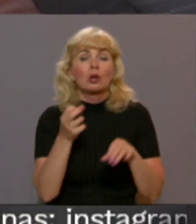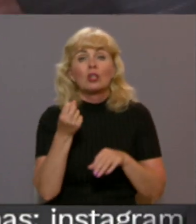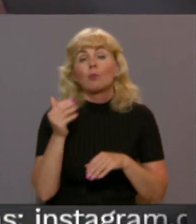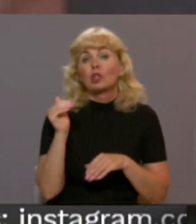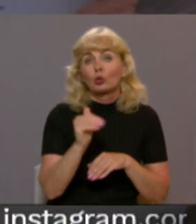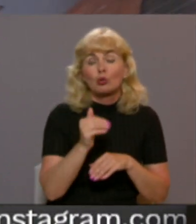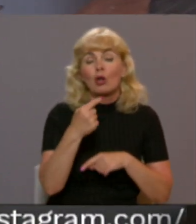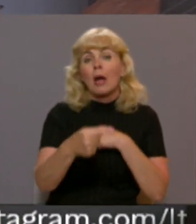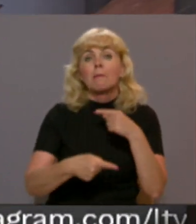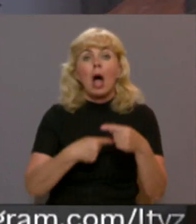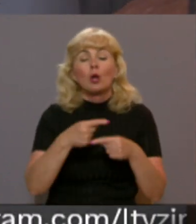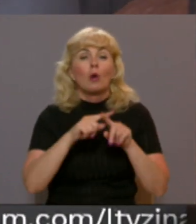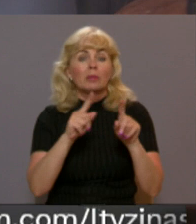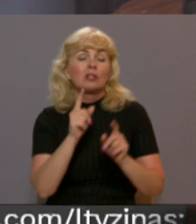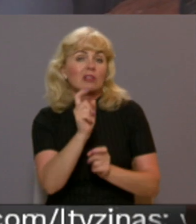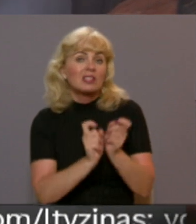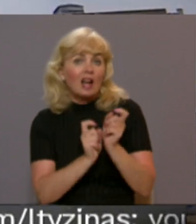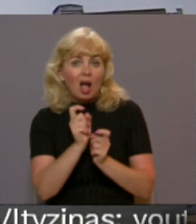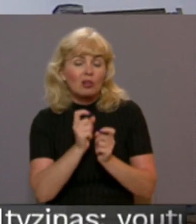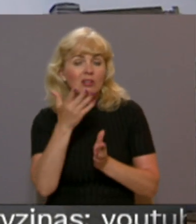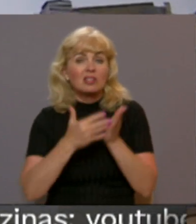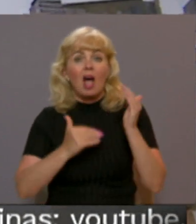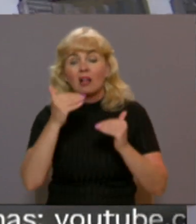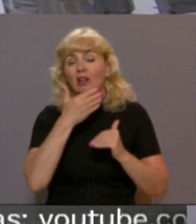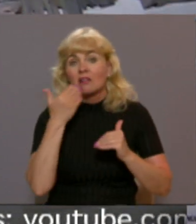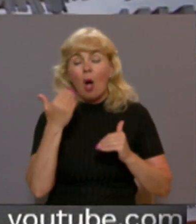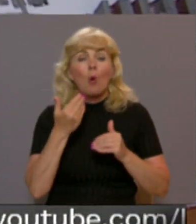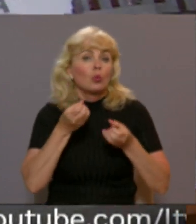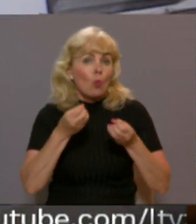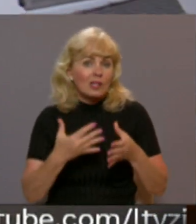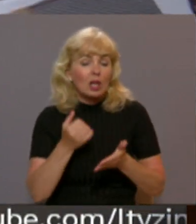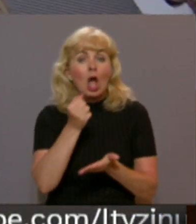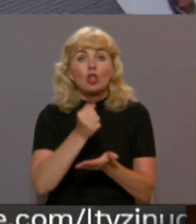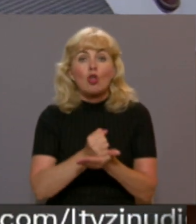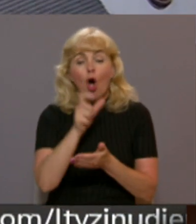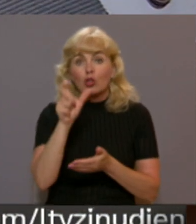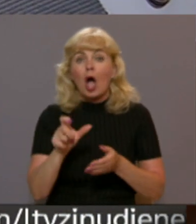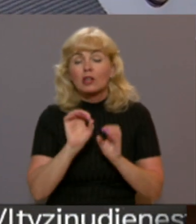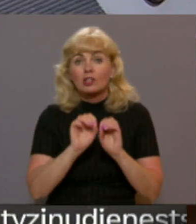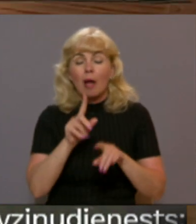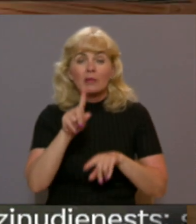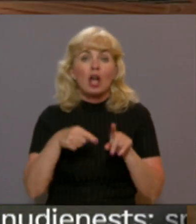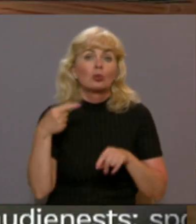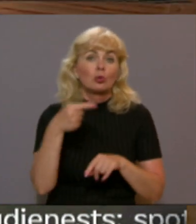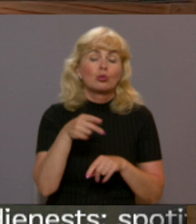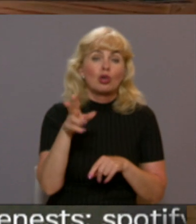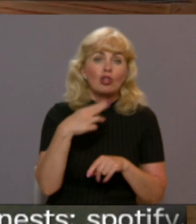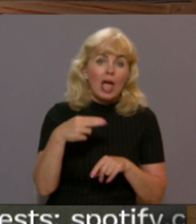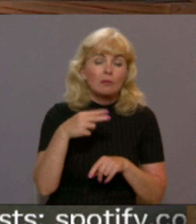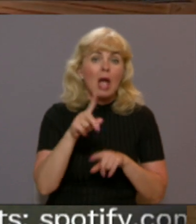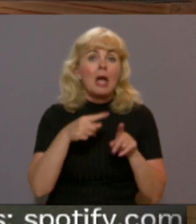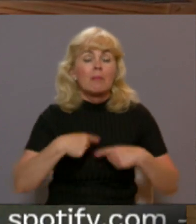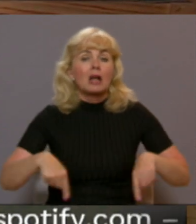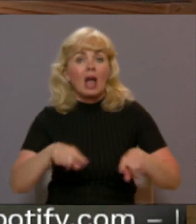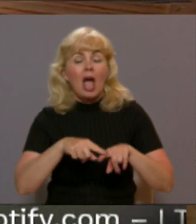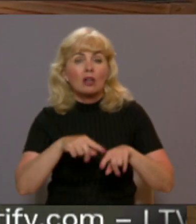tūkstošu mantojuma lietas. Par strīdiem statistika nav apkopota, tomēr notāri uzsver, ka nereti dažu tūkstošu eiro vai pāris hektāru